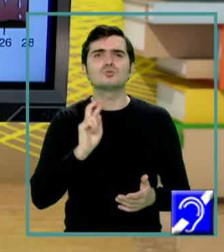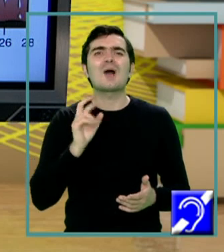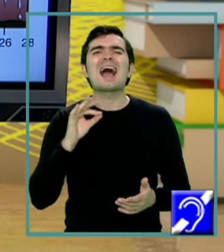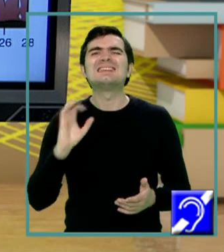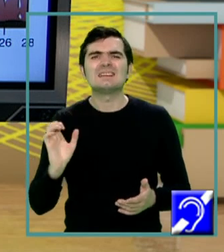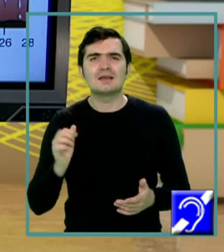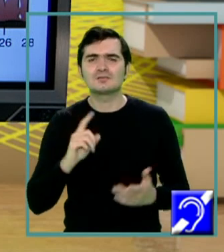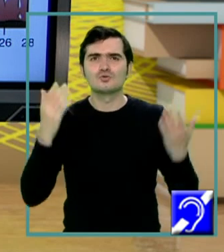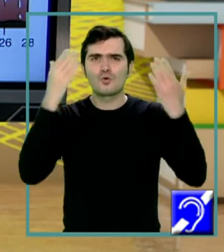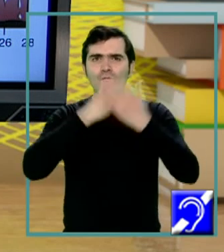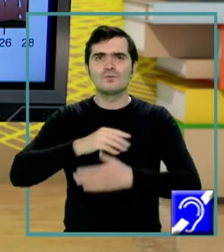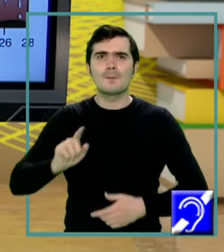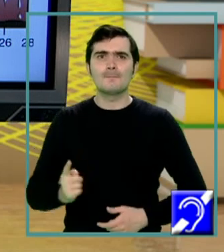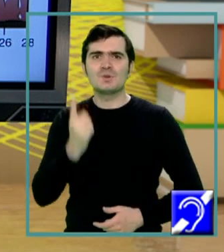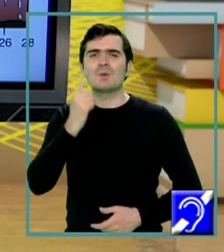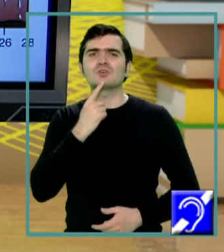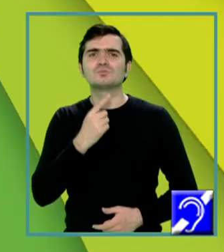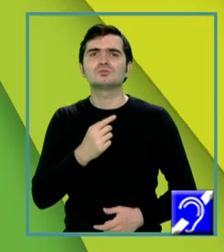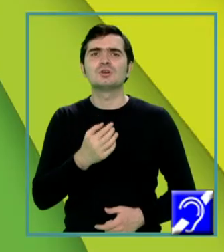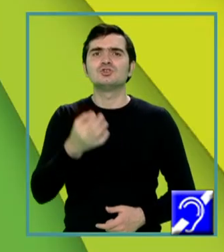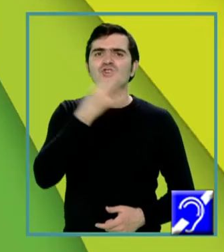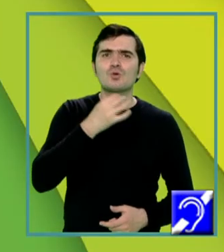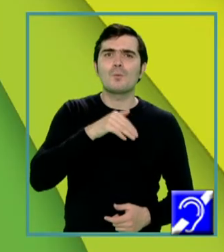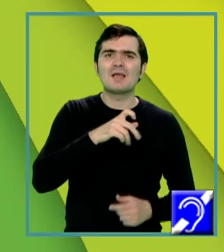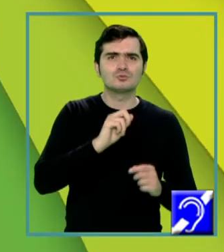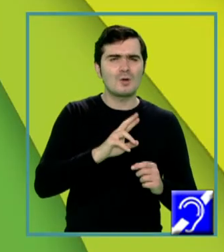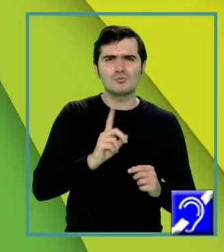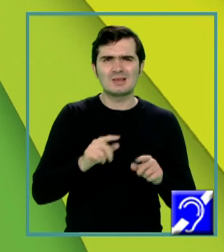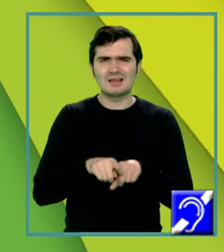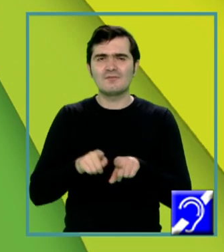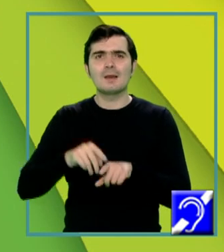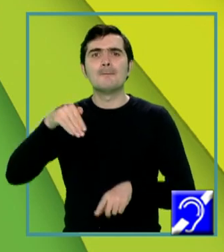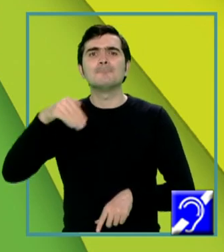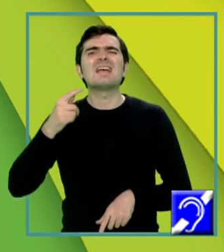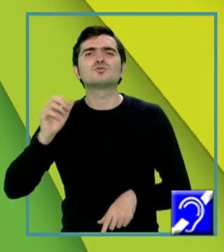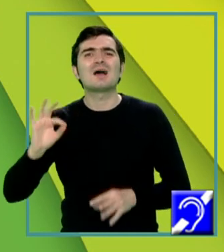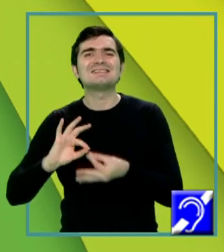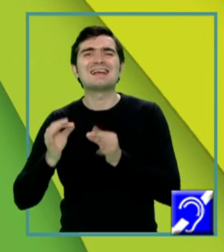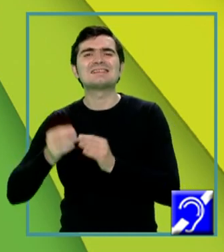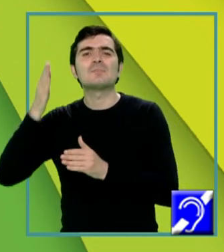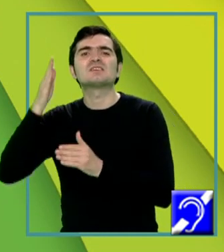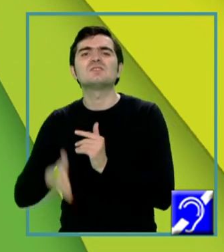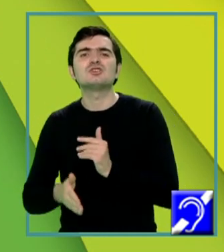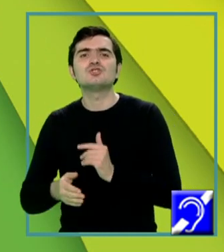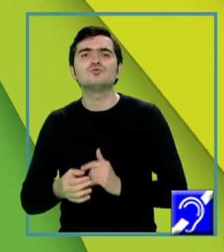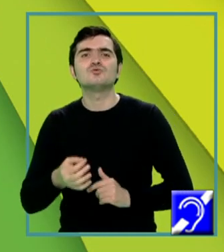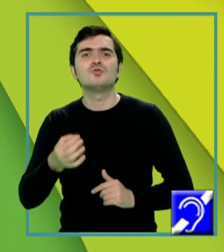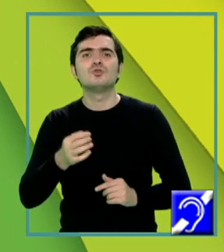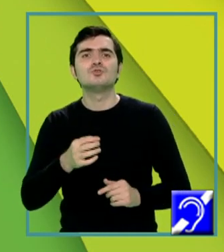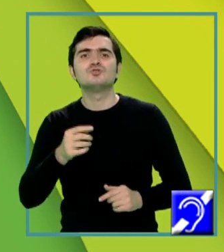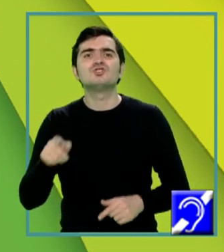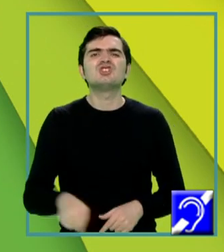nu o confundăm cu prima noțiune de ciclu menstrual, marchează sfârșitul unui ciclu și începutul altuia nou,